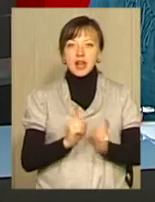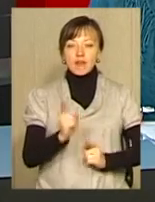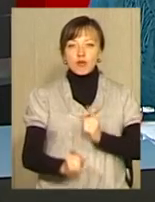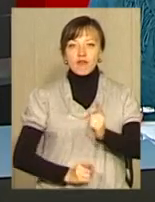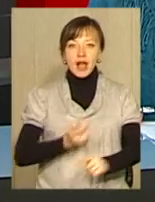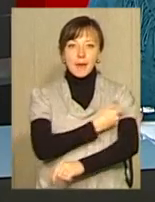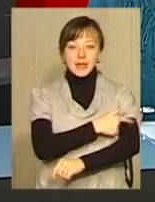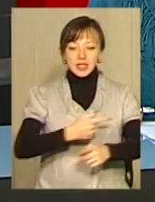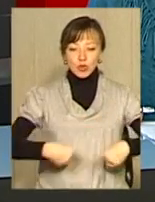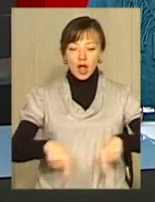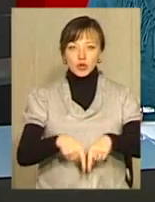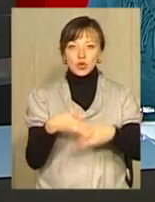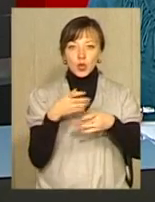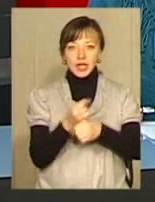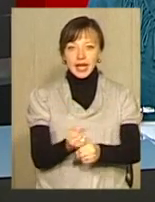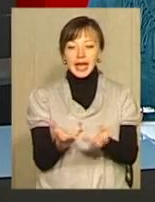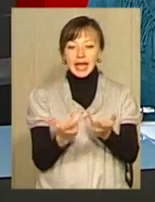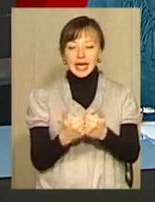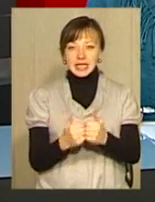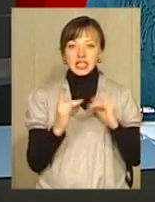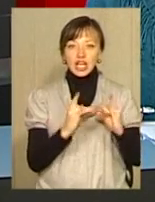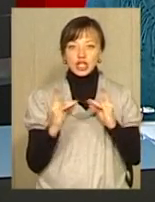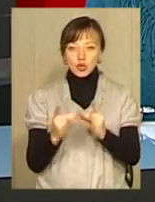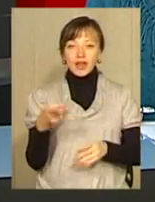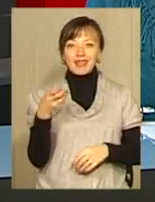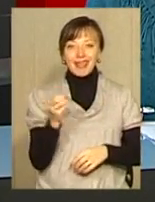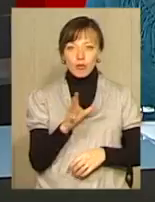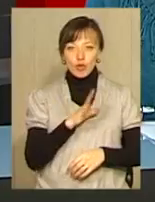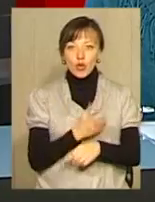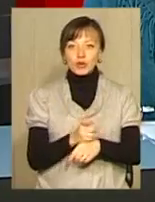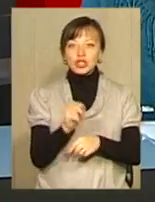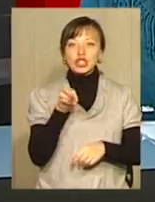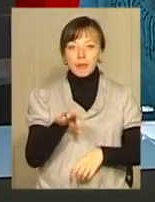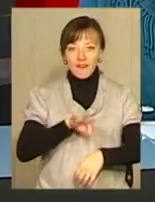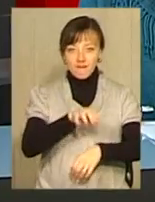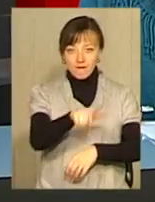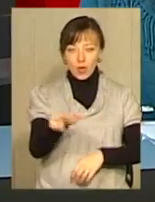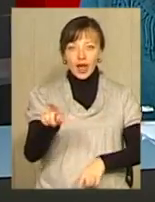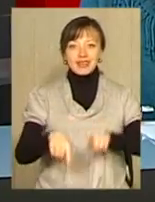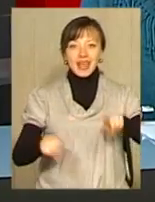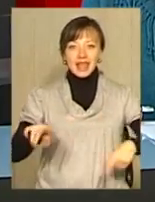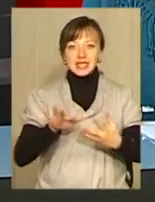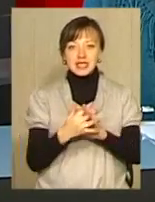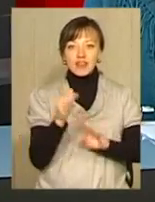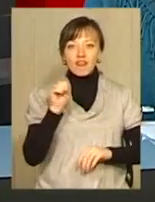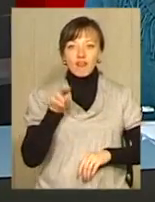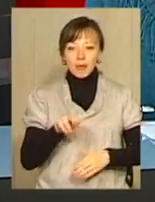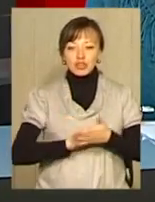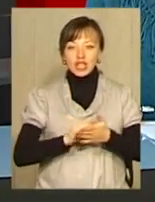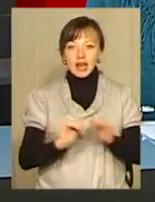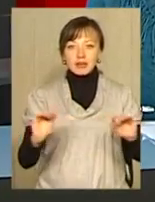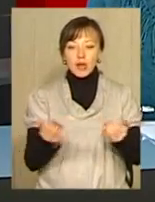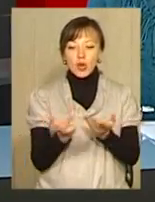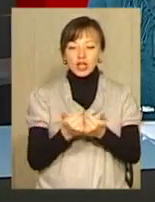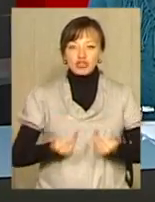медичної галузі. Скоротили кількість ліжок у тих медзакладах, де їх було більше, аніж хворих. Деякі сільські ФАПи через малу кількість жителів у